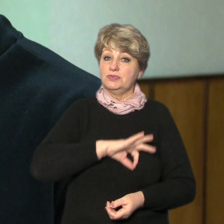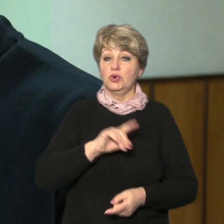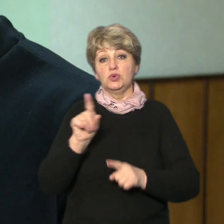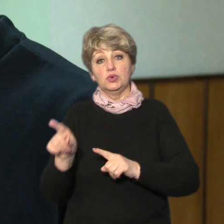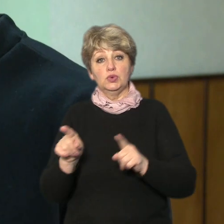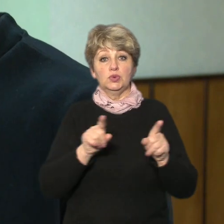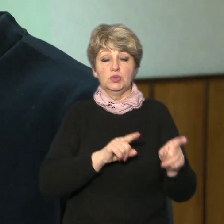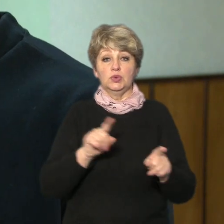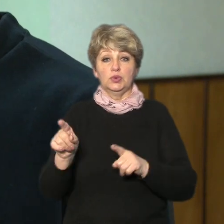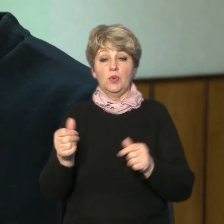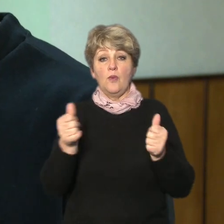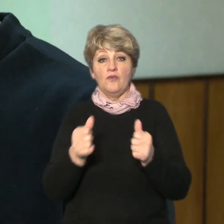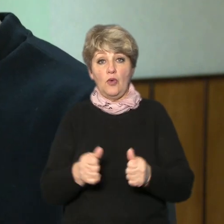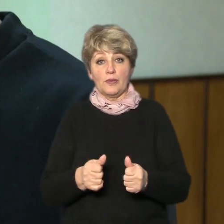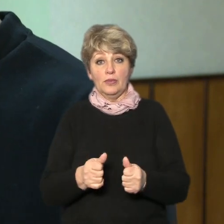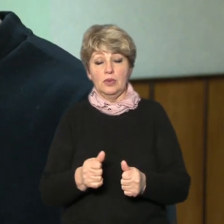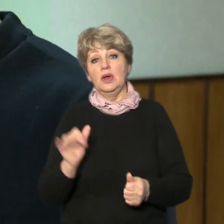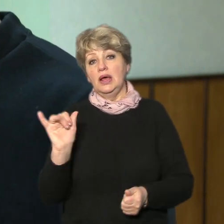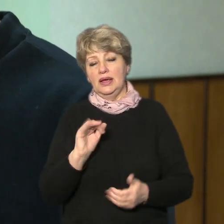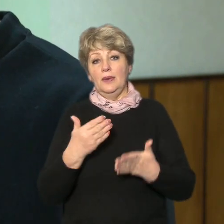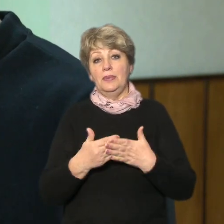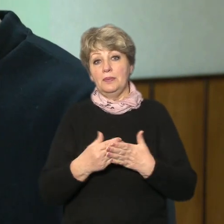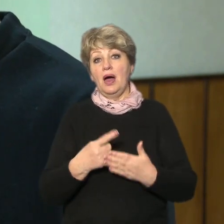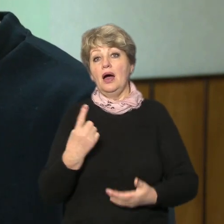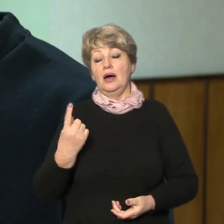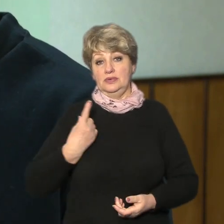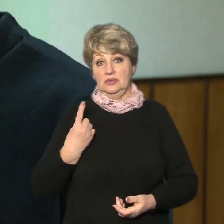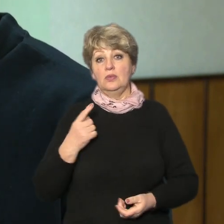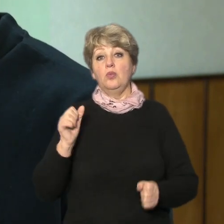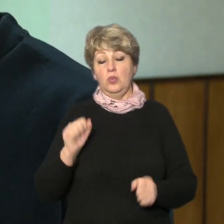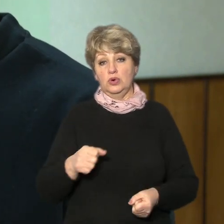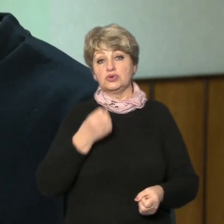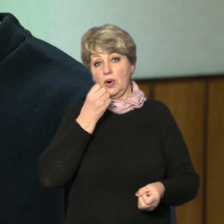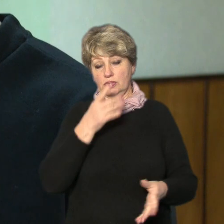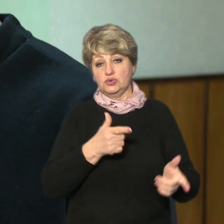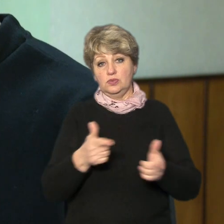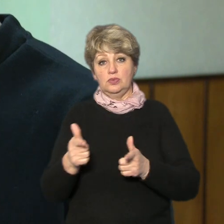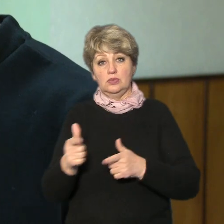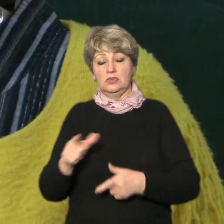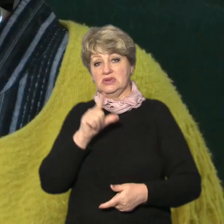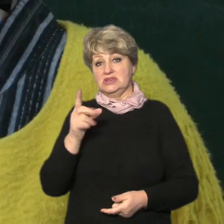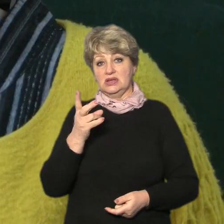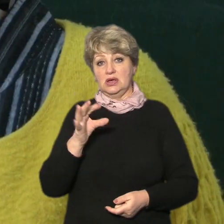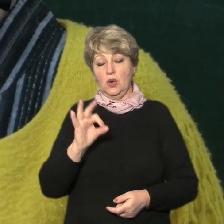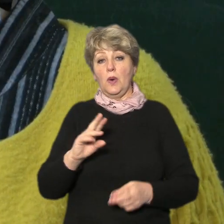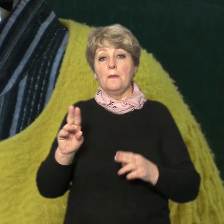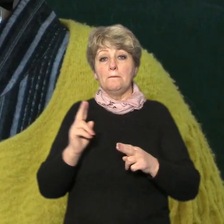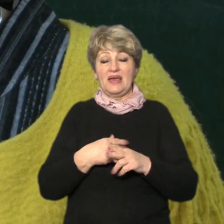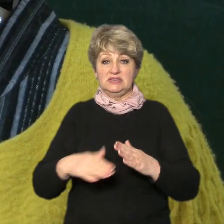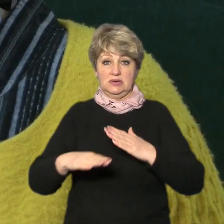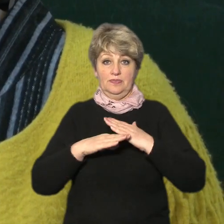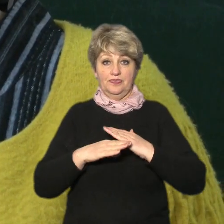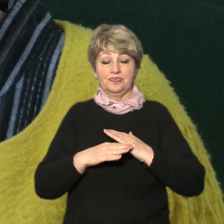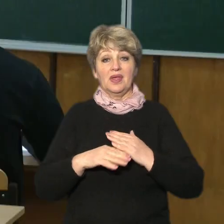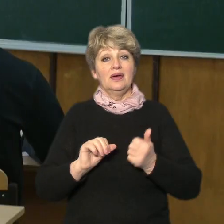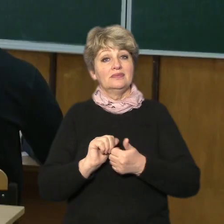іншу формулу і в принципі одному можна добре підготуватися до ЗНО без репетиторів натомість його вчителька Оксана